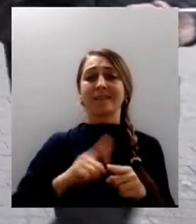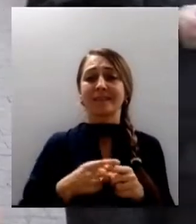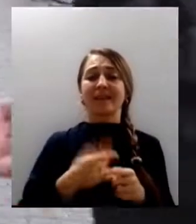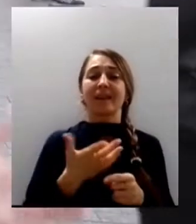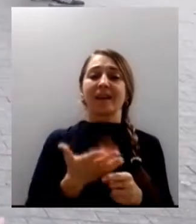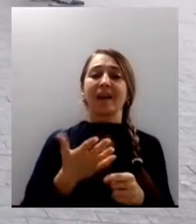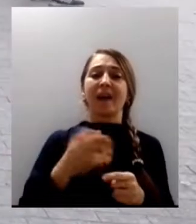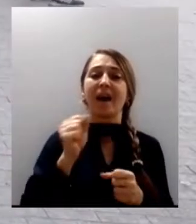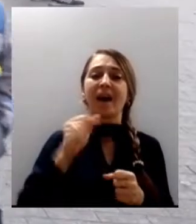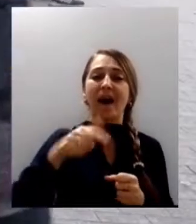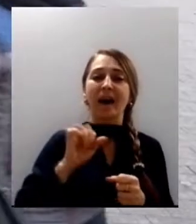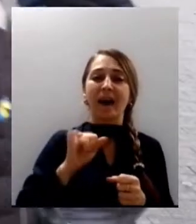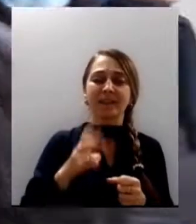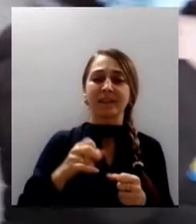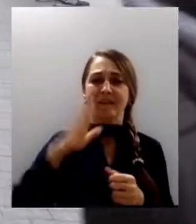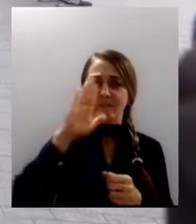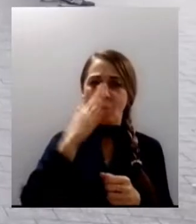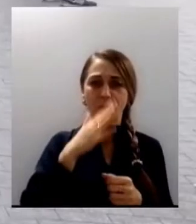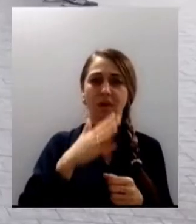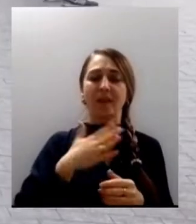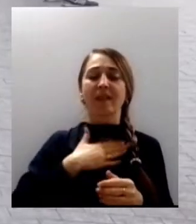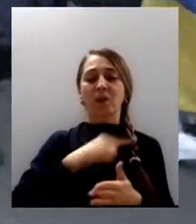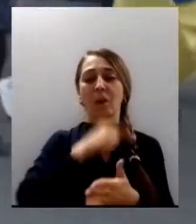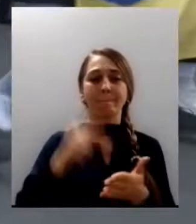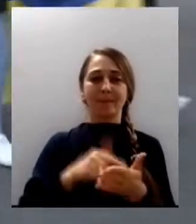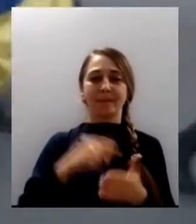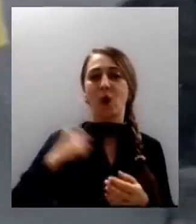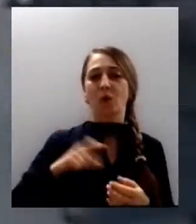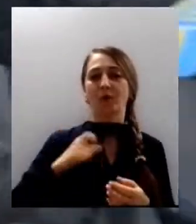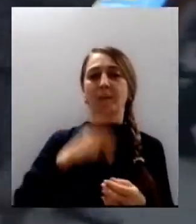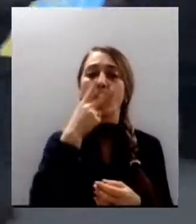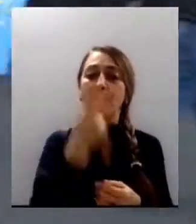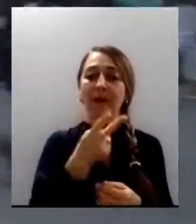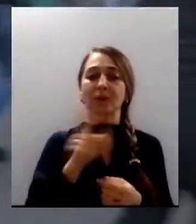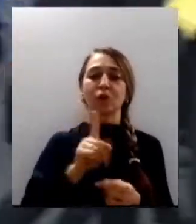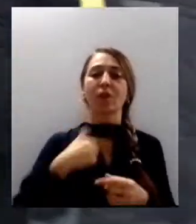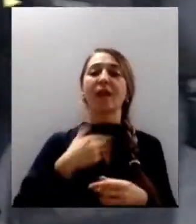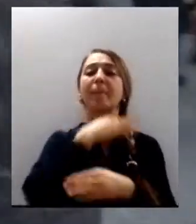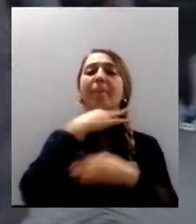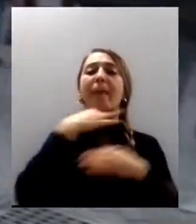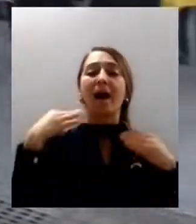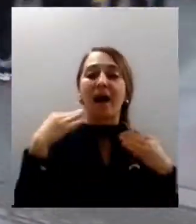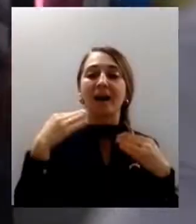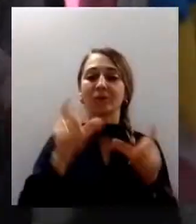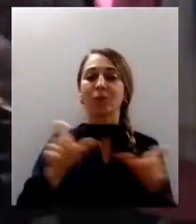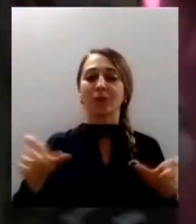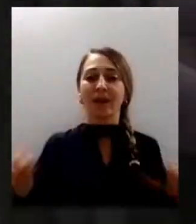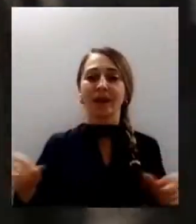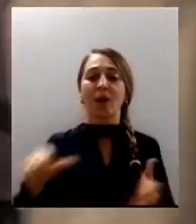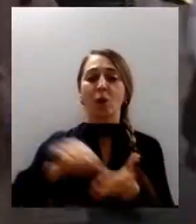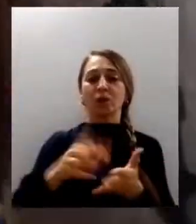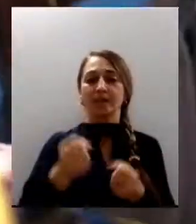ворогу в нашому місті Одеса, побачили, що нас багато. Загалом у заході взяли участь близько 500 людей.